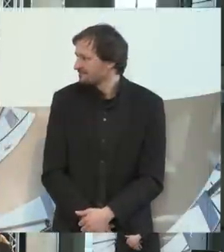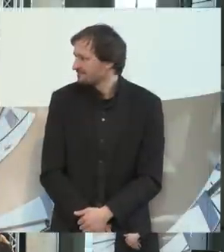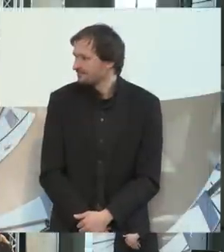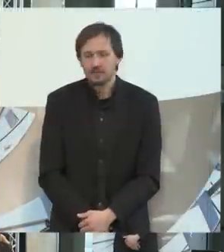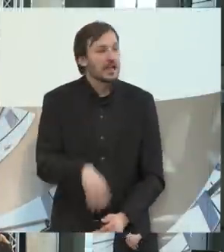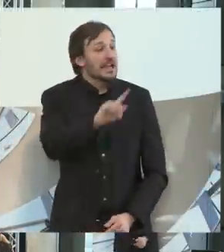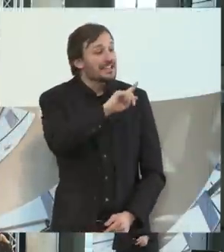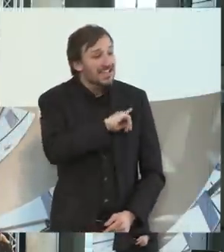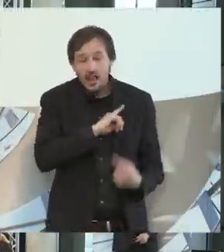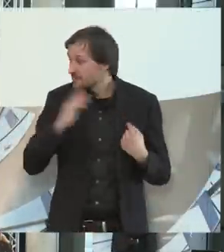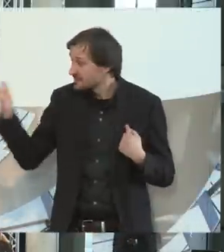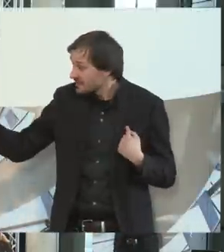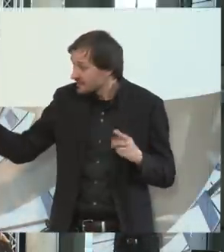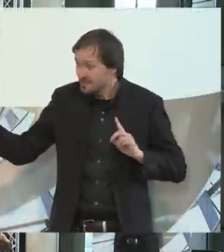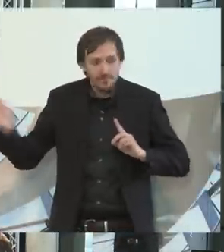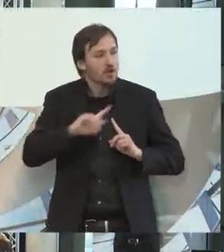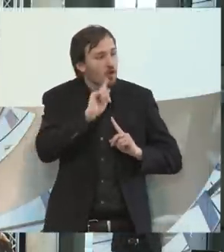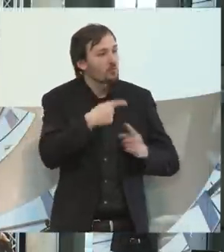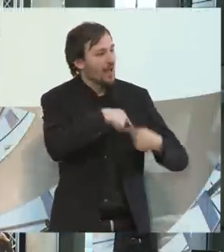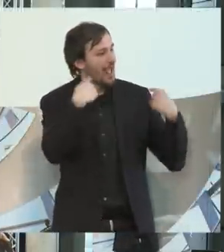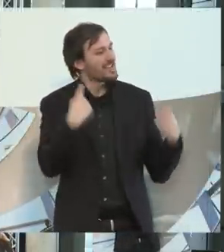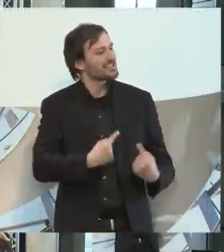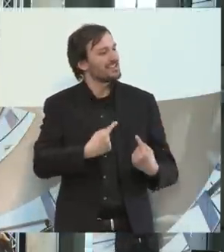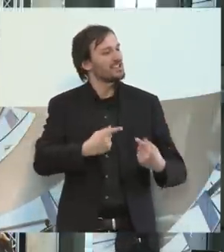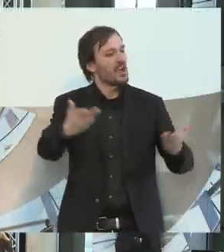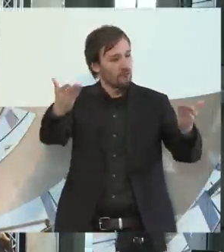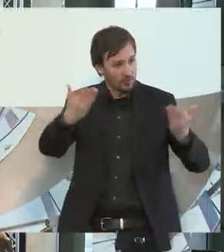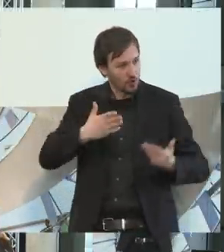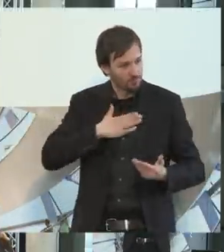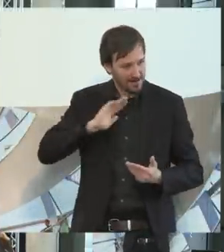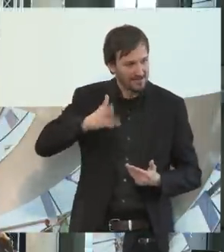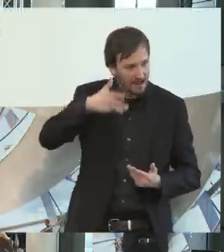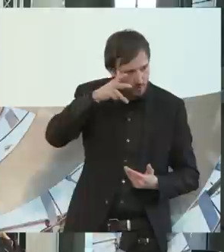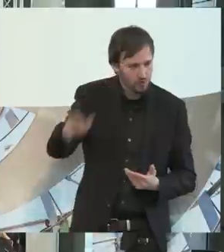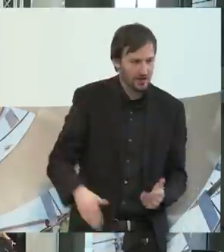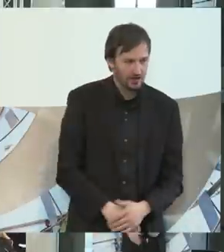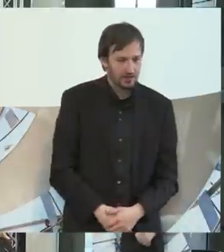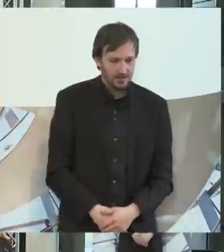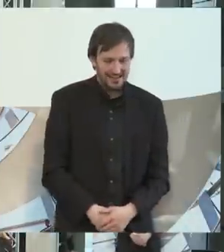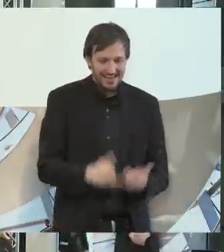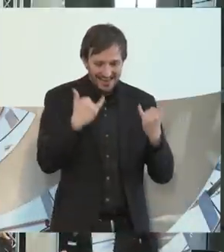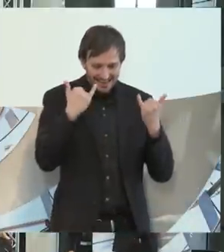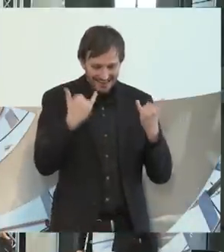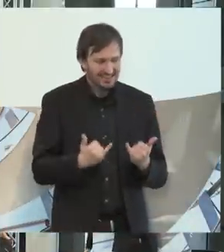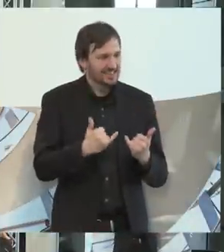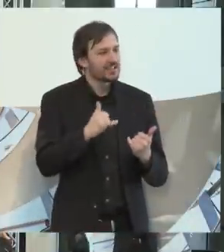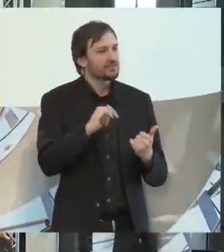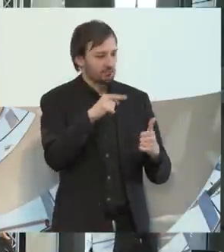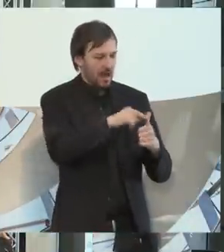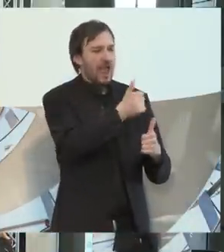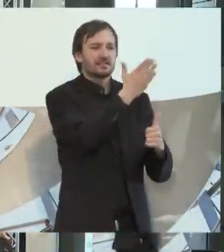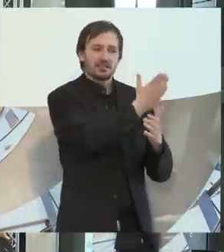Auch von meiner Seite aus noch mal ein herzliches Willkommen. Meine Damen und Herren, ich werde Sie jetzt durch den quasi zweiten Teil der